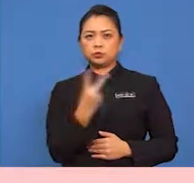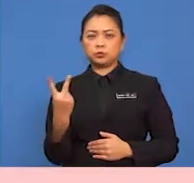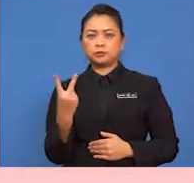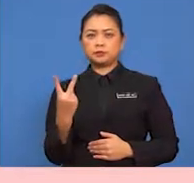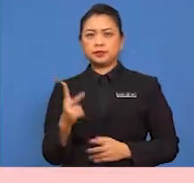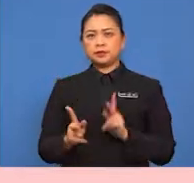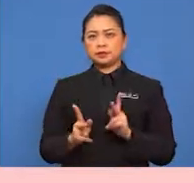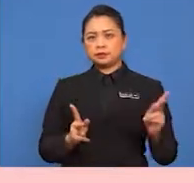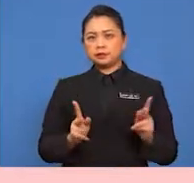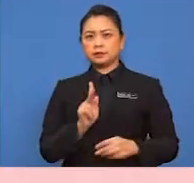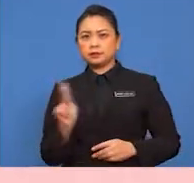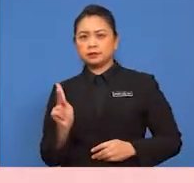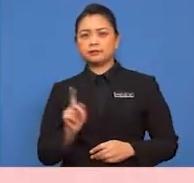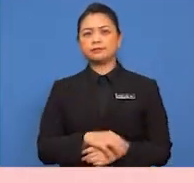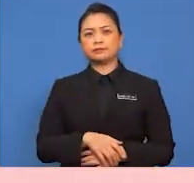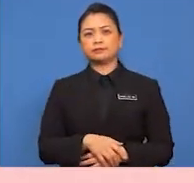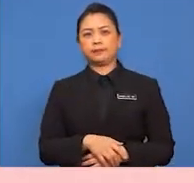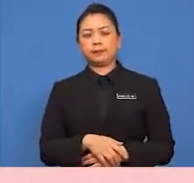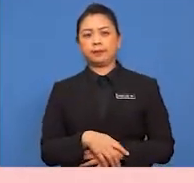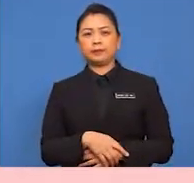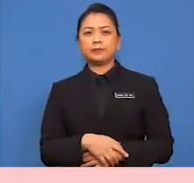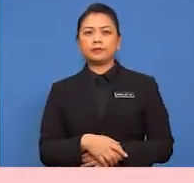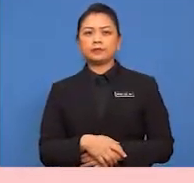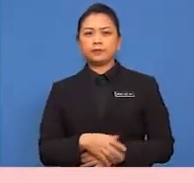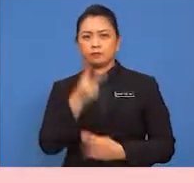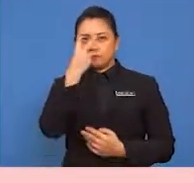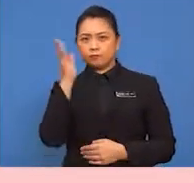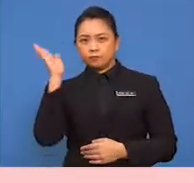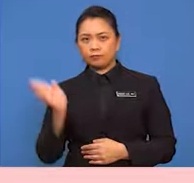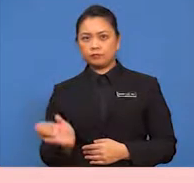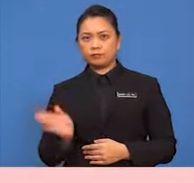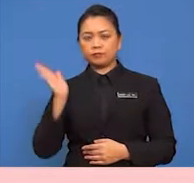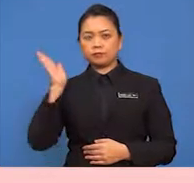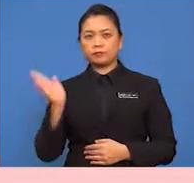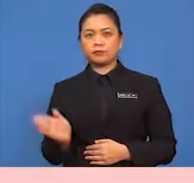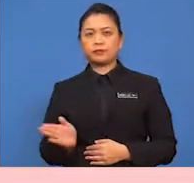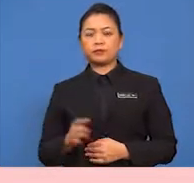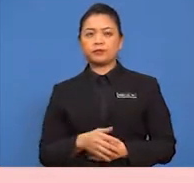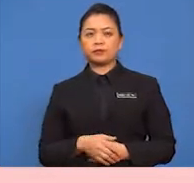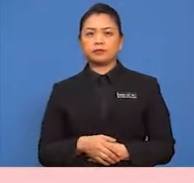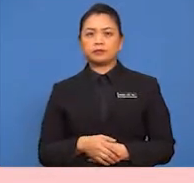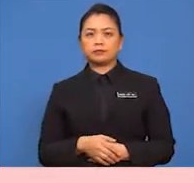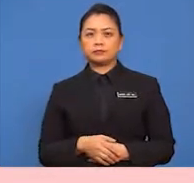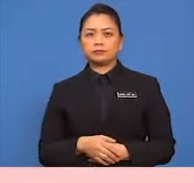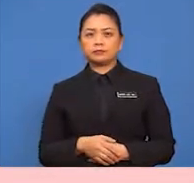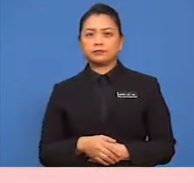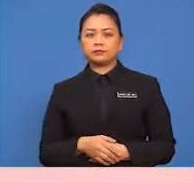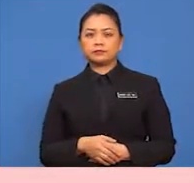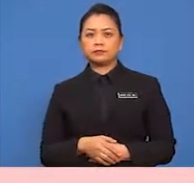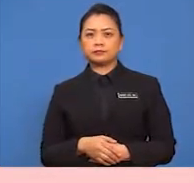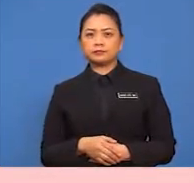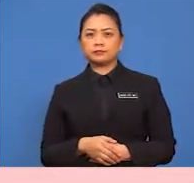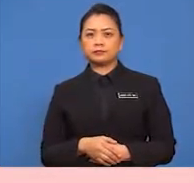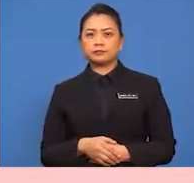persamaan A kuasa negatif 1 darap A darap matriks X,